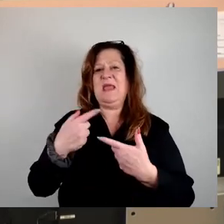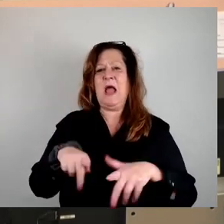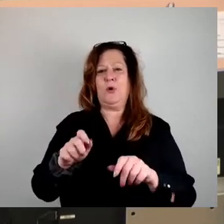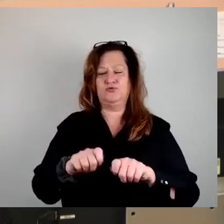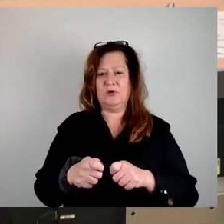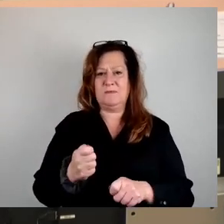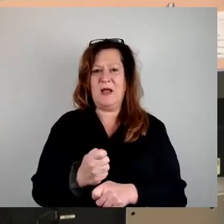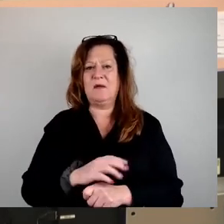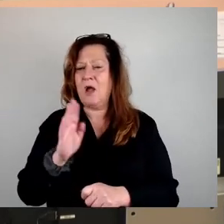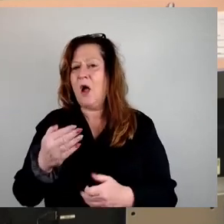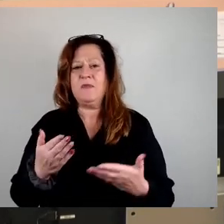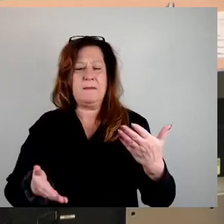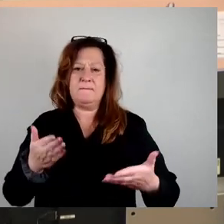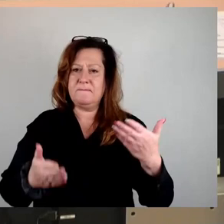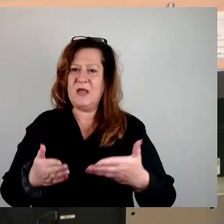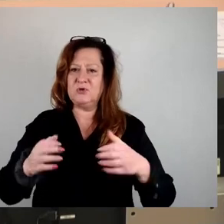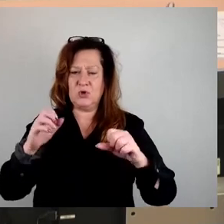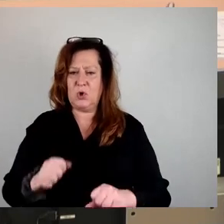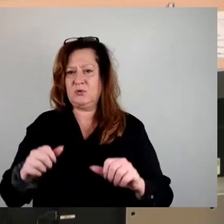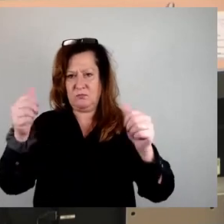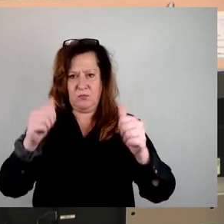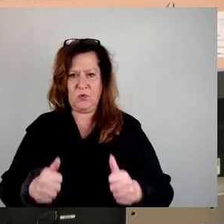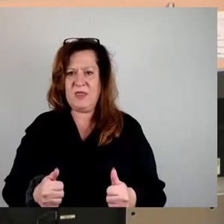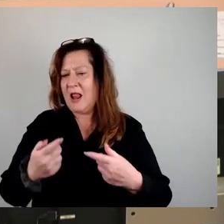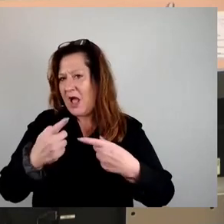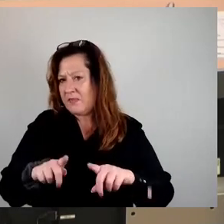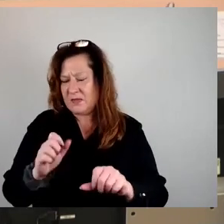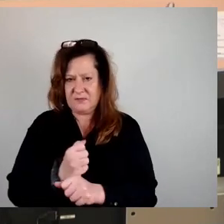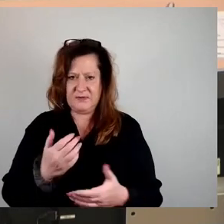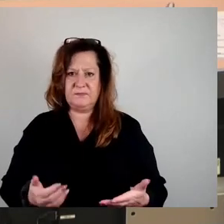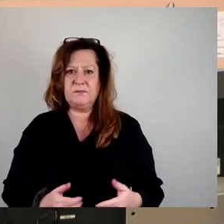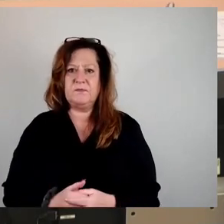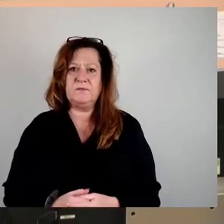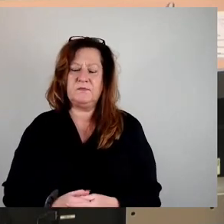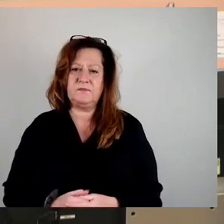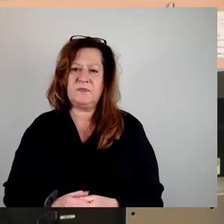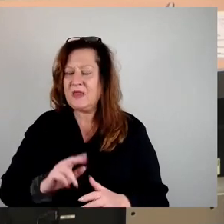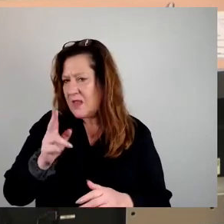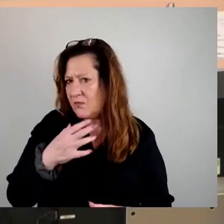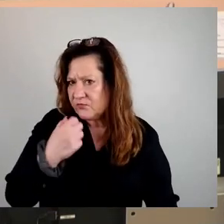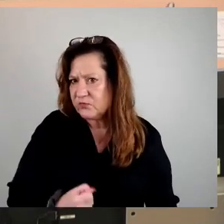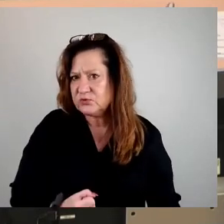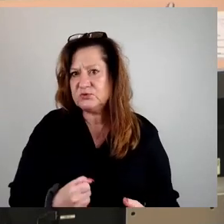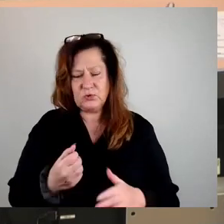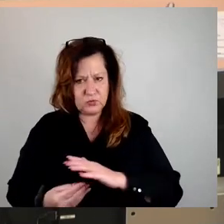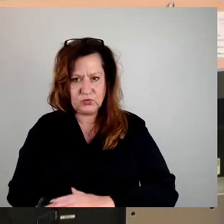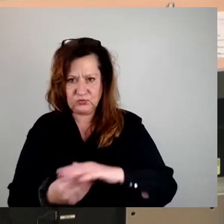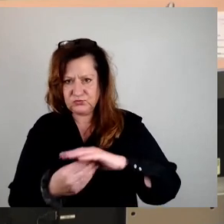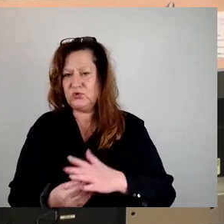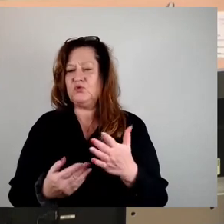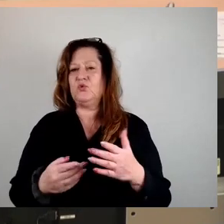könnten möglicherweise für so ein Modell in Frage kommen. Deswegen möchte ich noch mal für die Unterstützung und die Zustimmung zu unserem